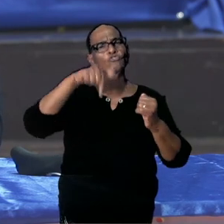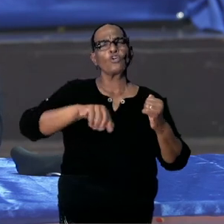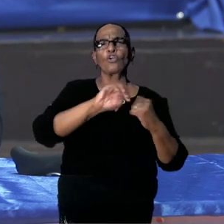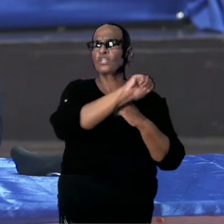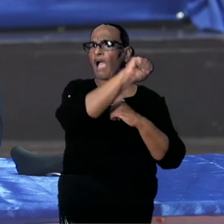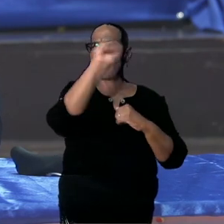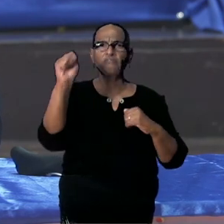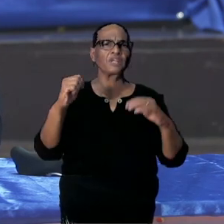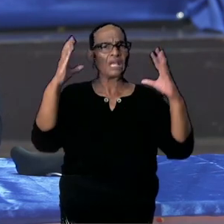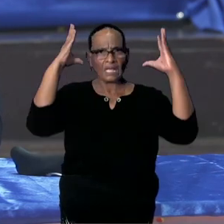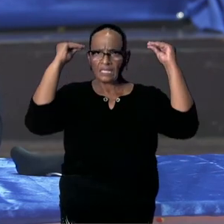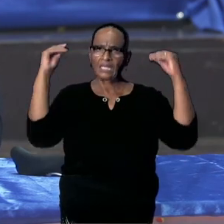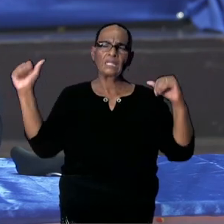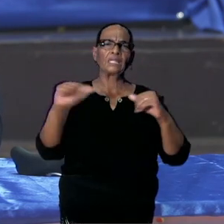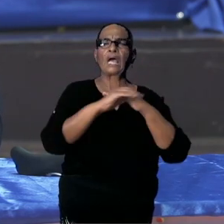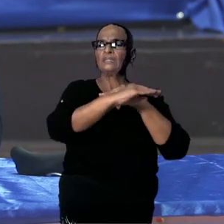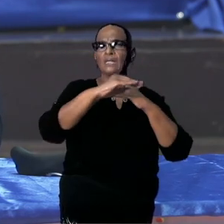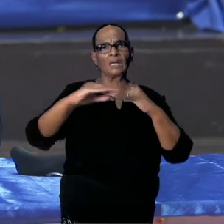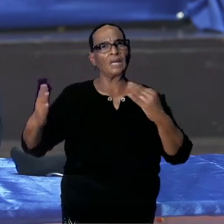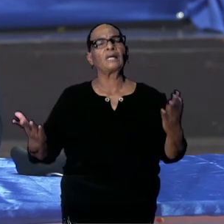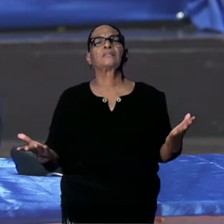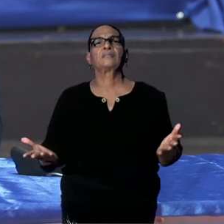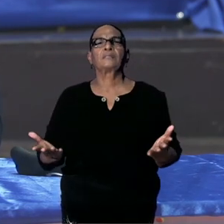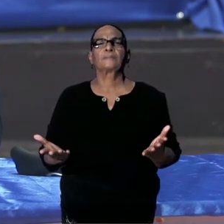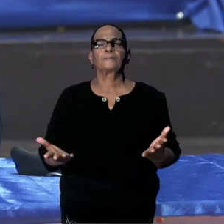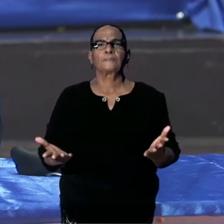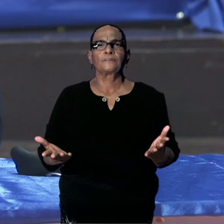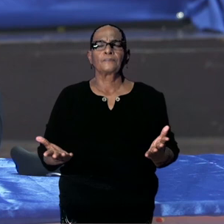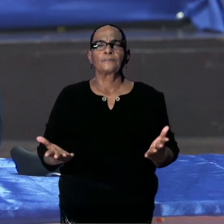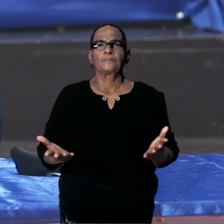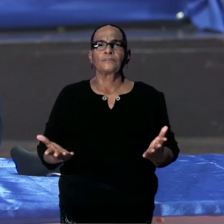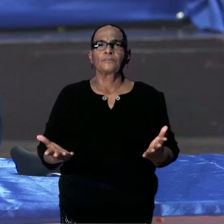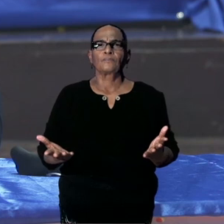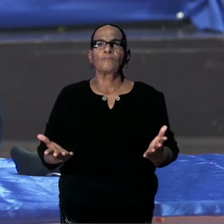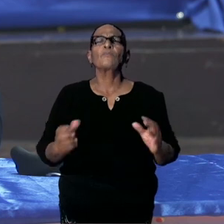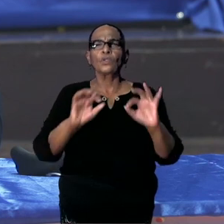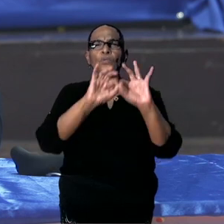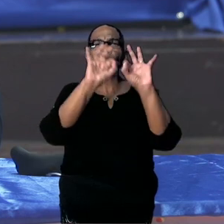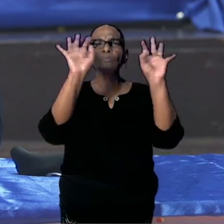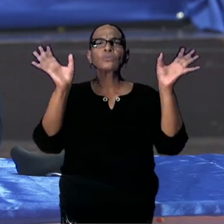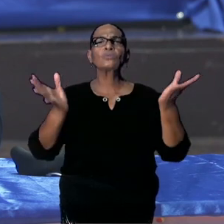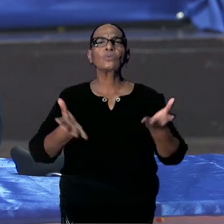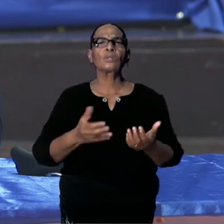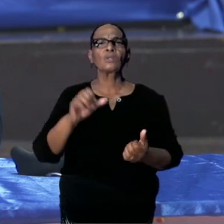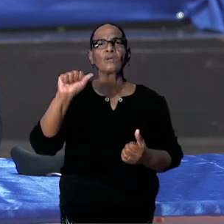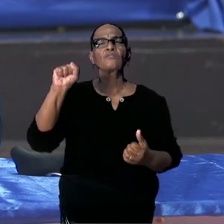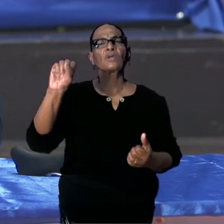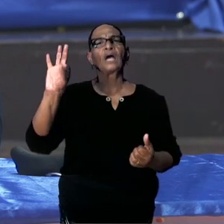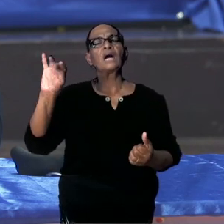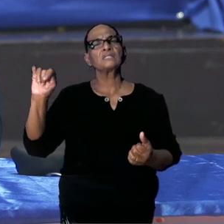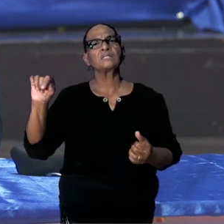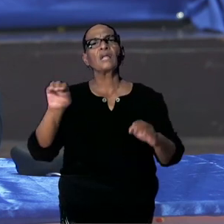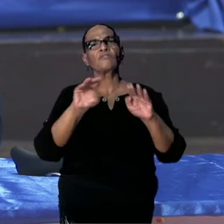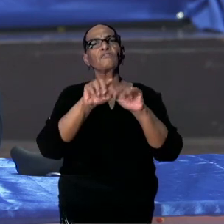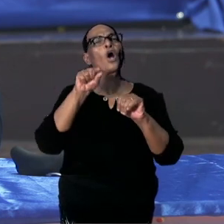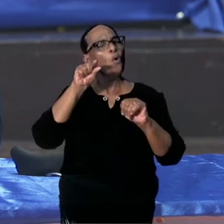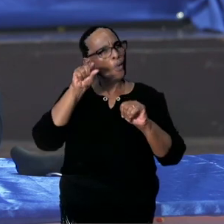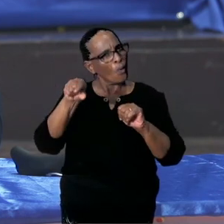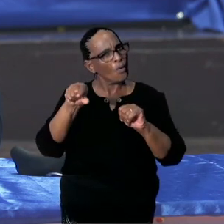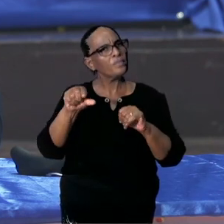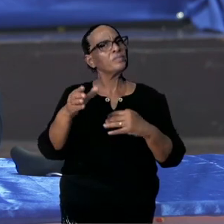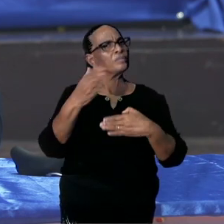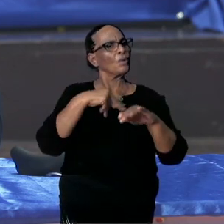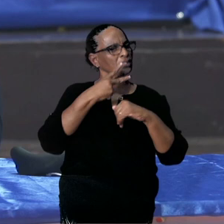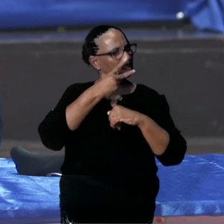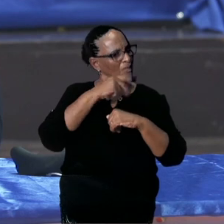Niederland en andere landen. Die erg duidelijk zijn over AstraZeneca op basis van hun inzichten.